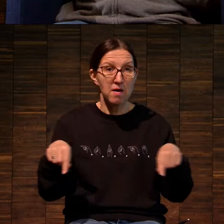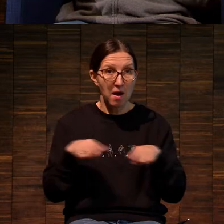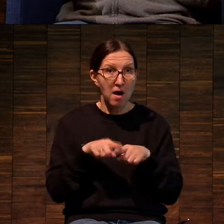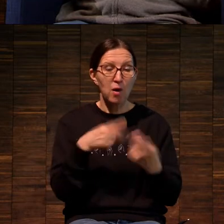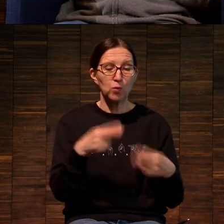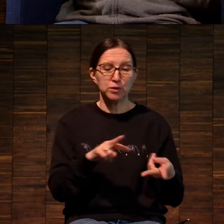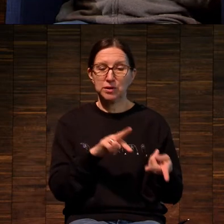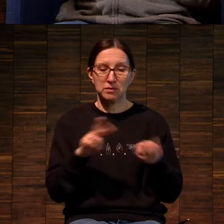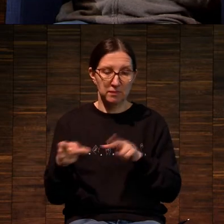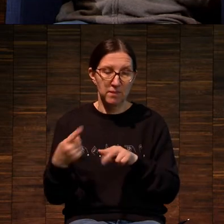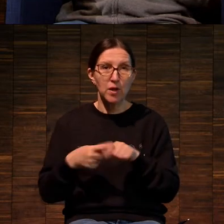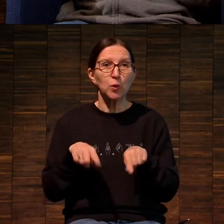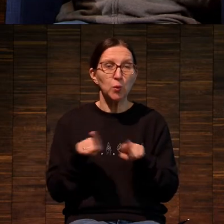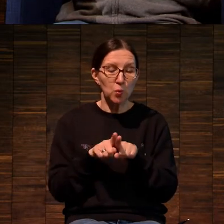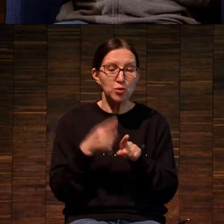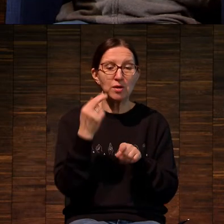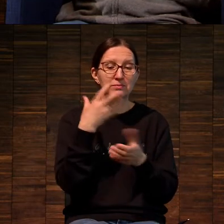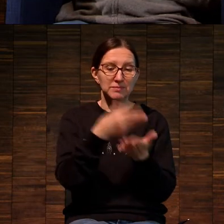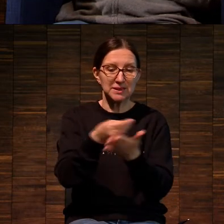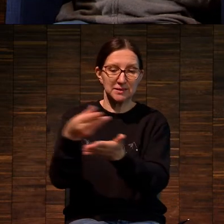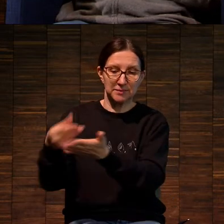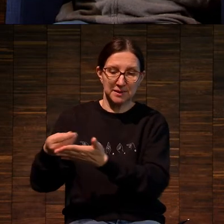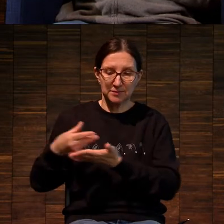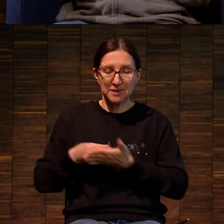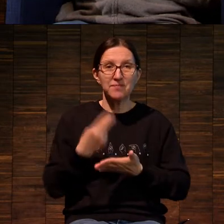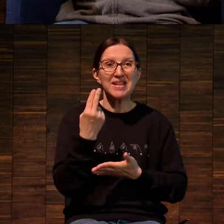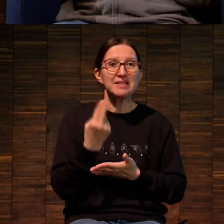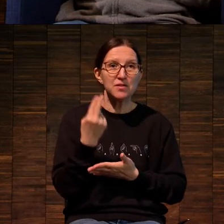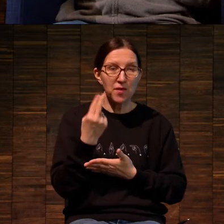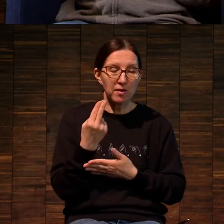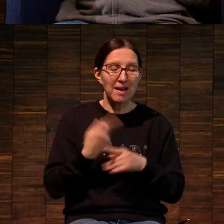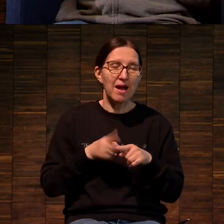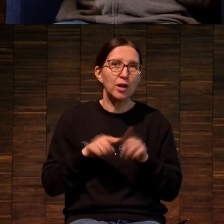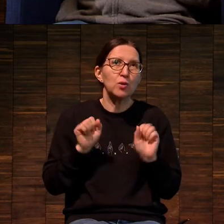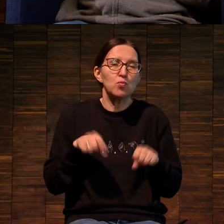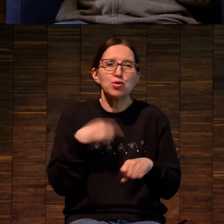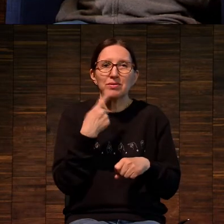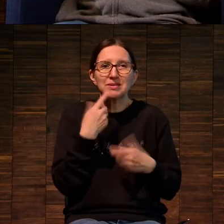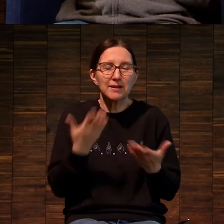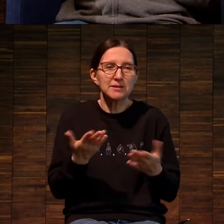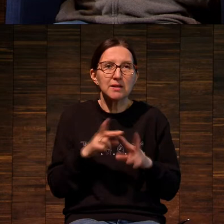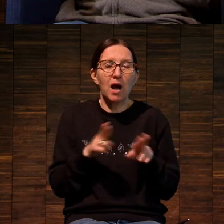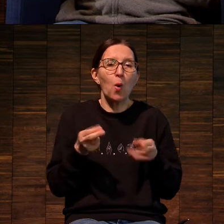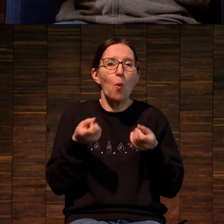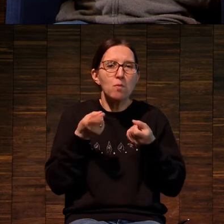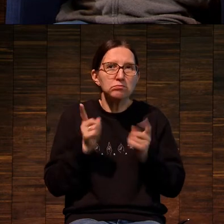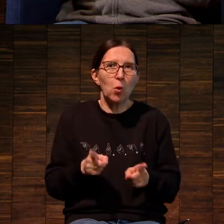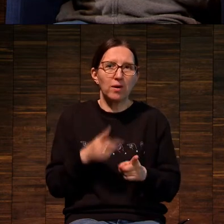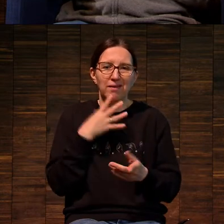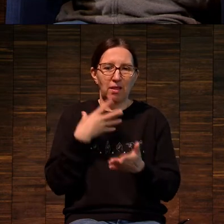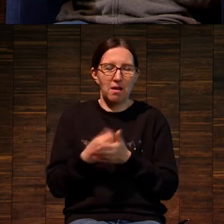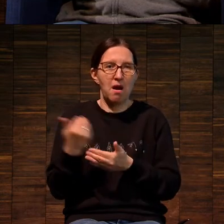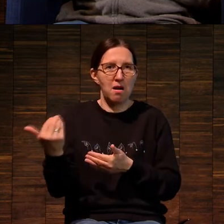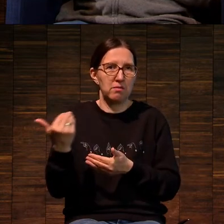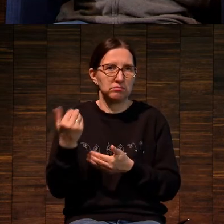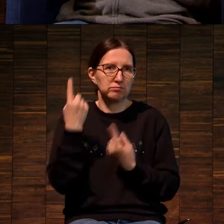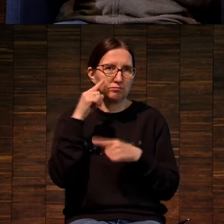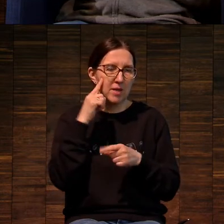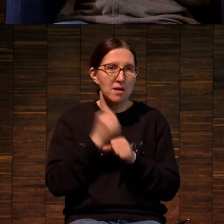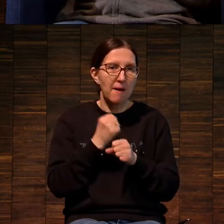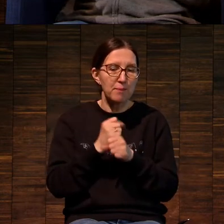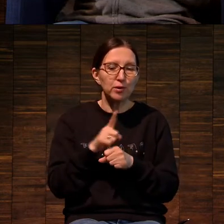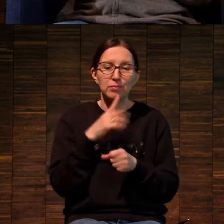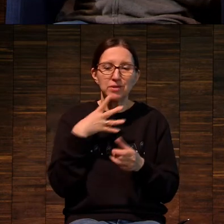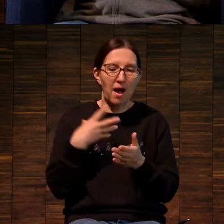печатались тоже поэтапно, каждый цвет в отдельности. Можно сказать, что это почти оригинальная работа авторская. Потому что